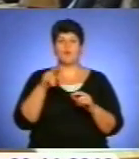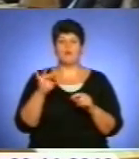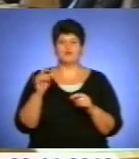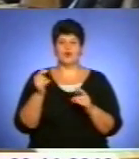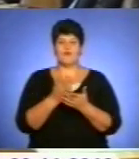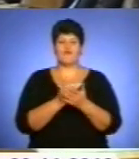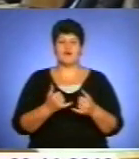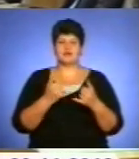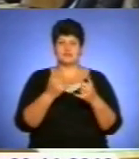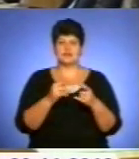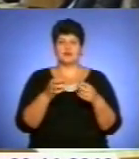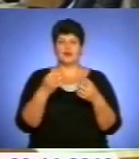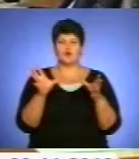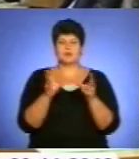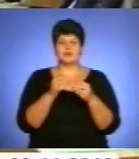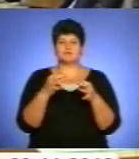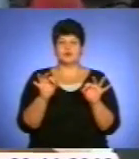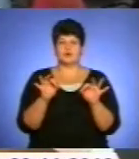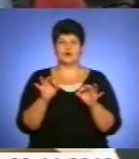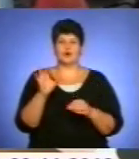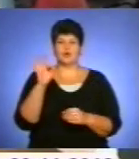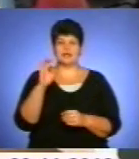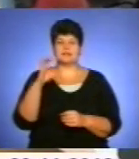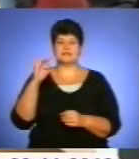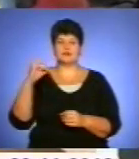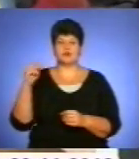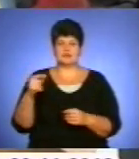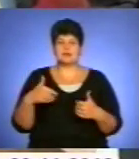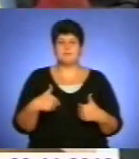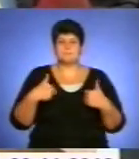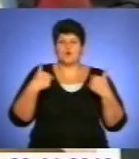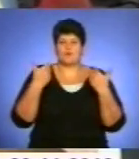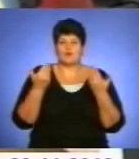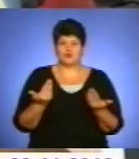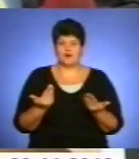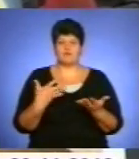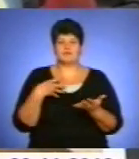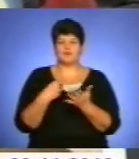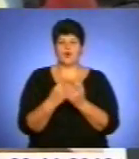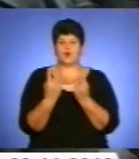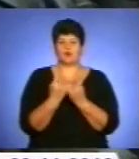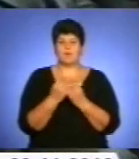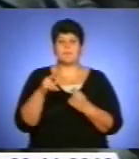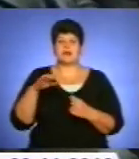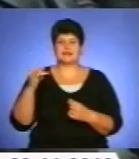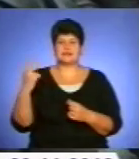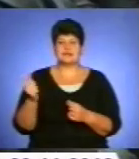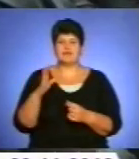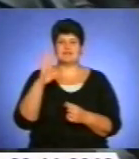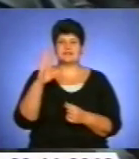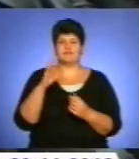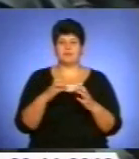Всеукраїнського об'єднання «Свобода» Олег Сиротюк на посаду нового голови обласної ради запропонував свого однопартійця Василя Хомінця.